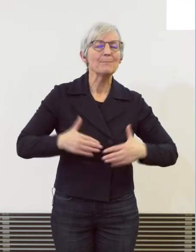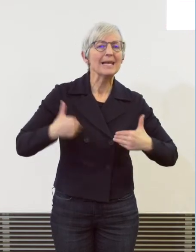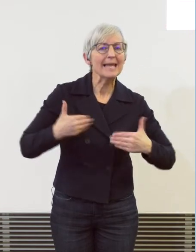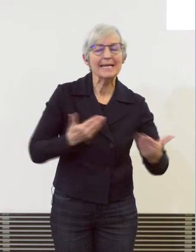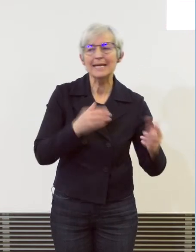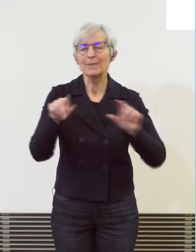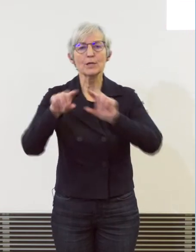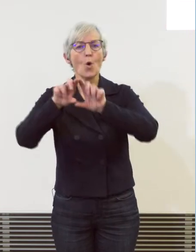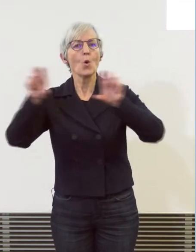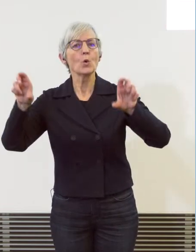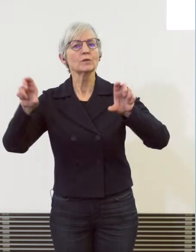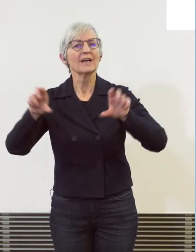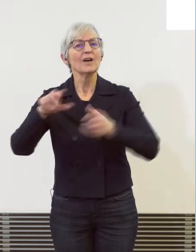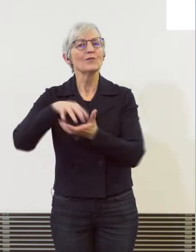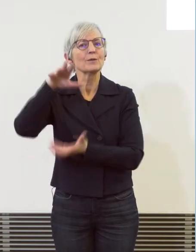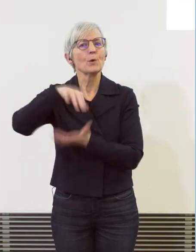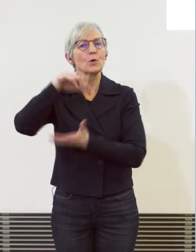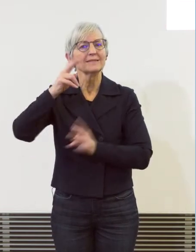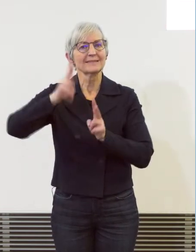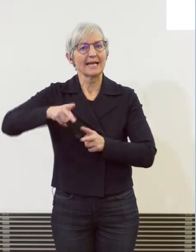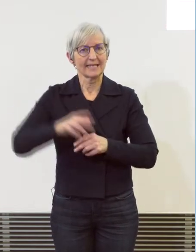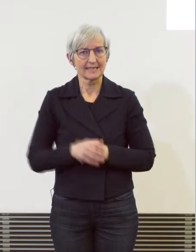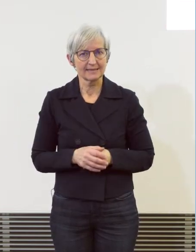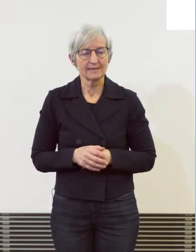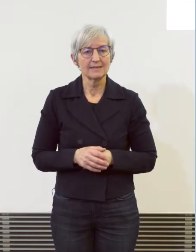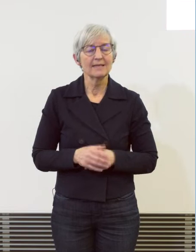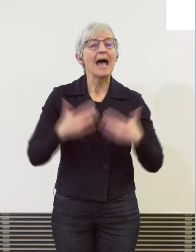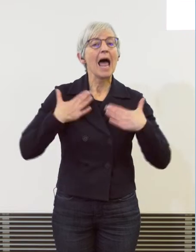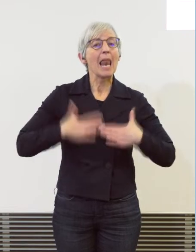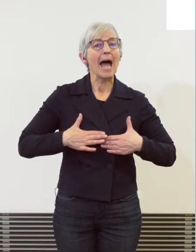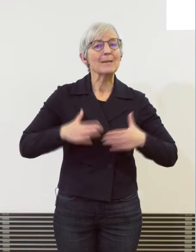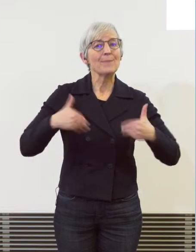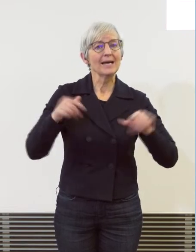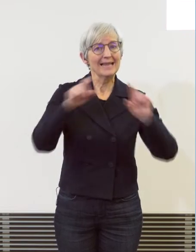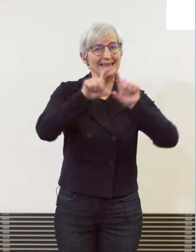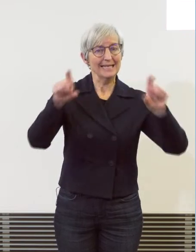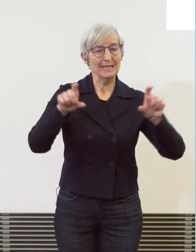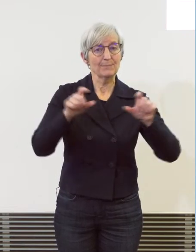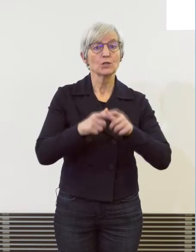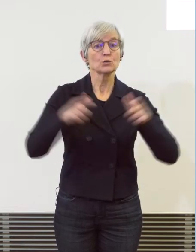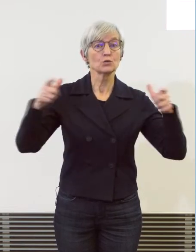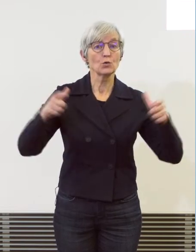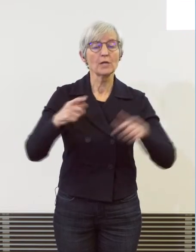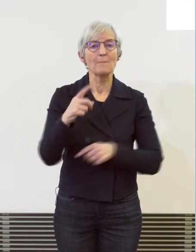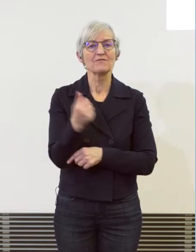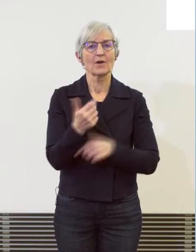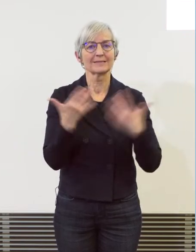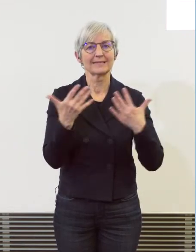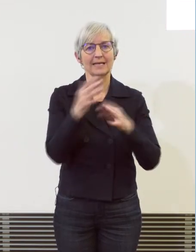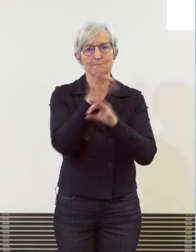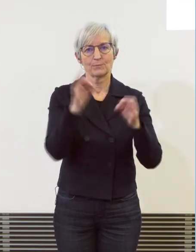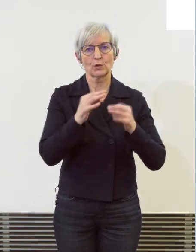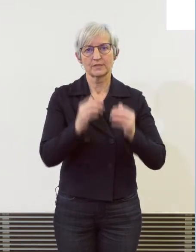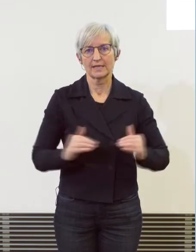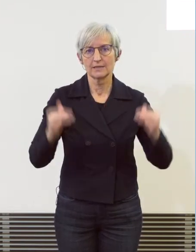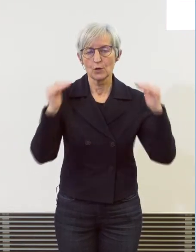ist. Die Straftaten gegen Leibleben weisen weisen eine Zunahme von fast 10% auf, was in absoluten Zahlen ein